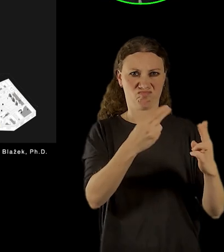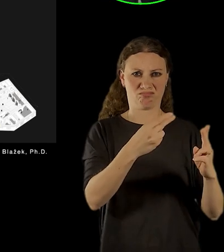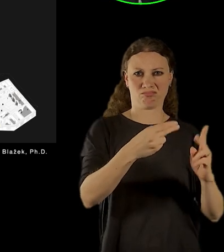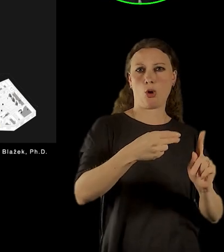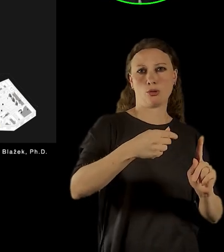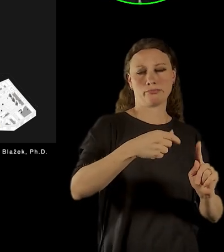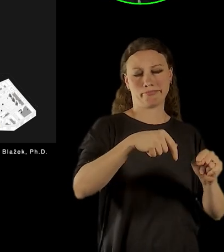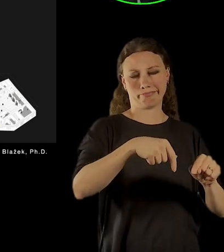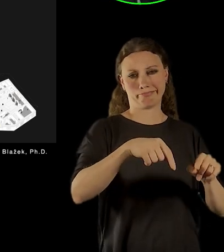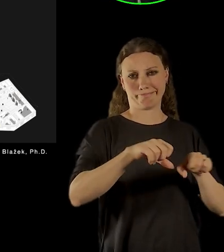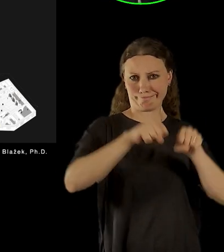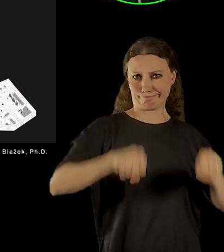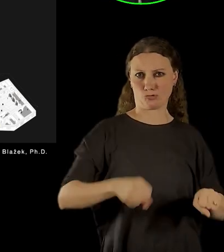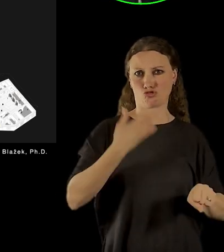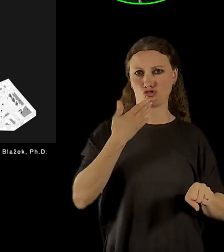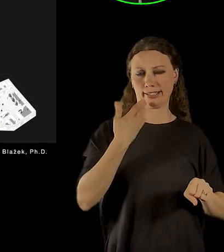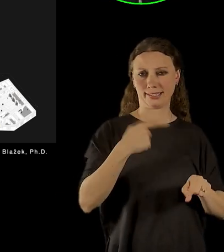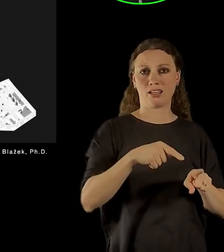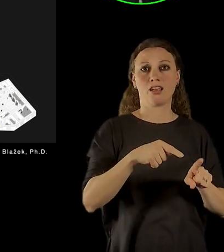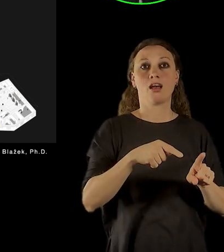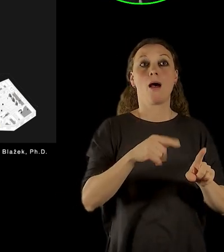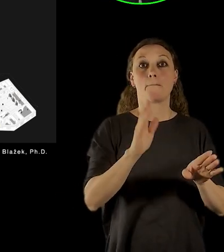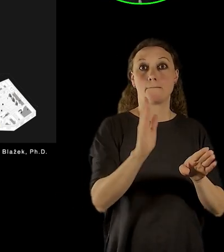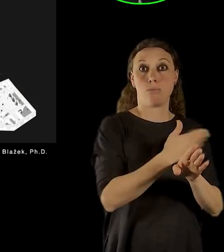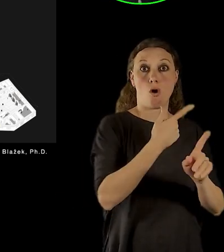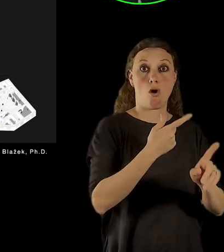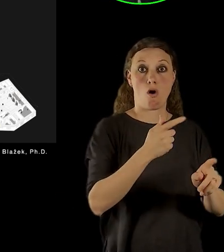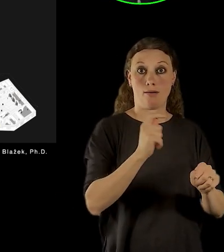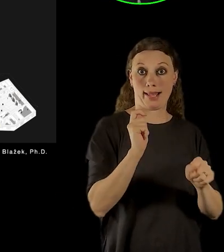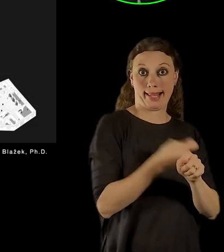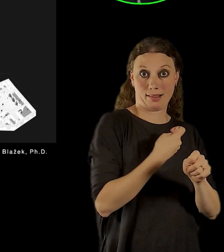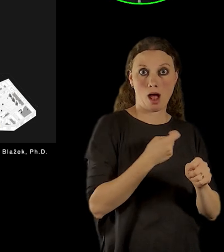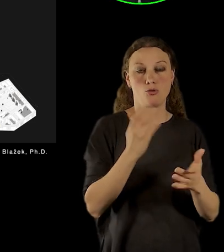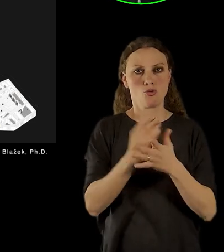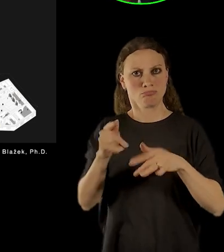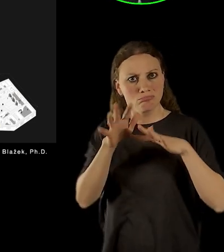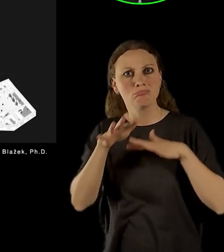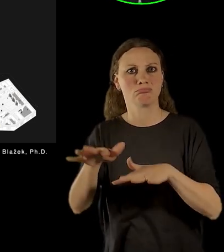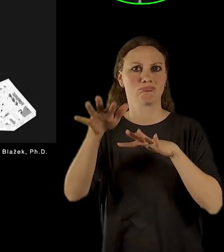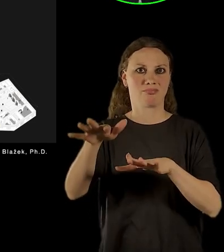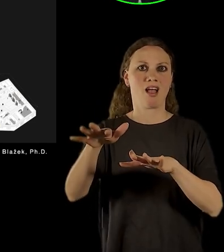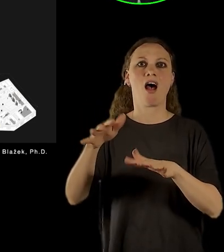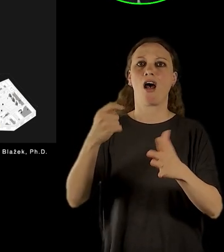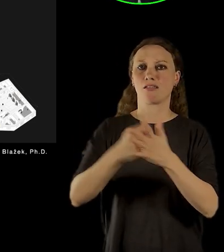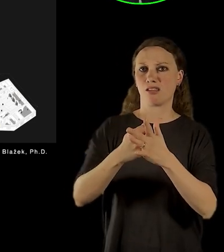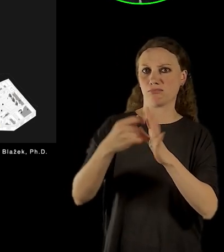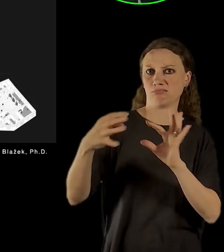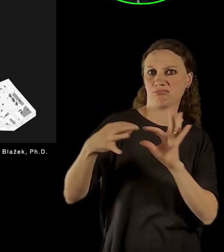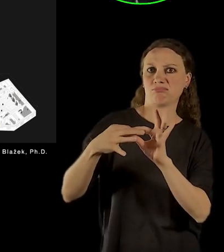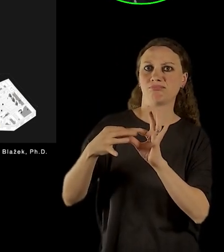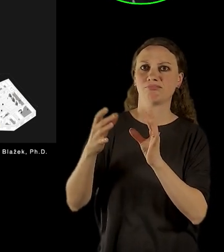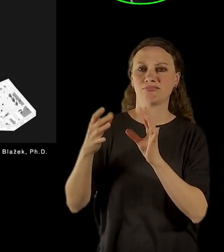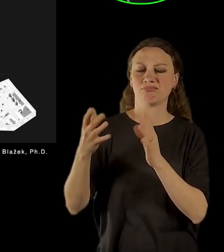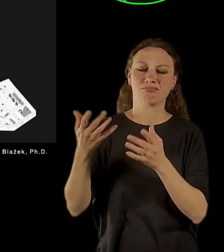všichni známe také rok 1948, jedna z hlavních manifestací, která se